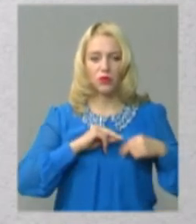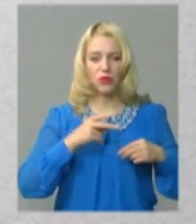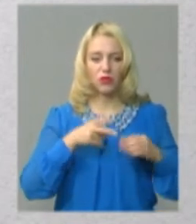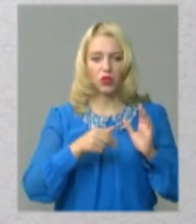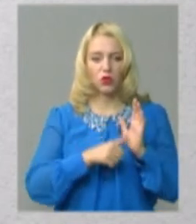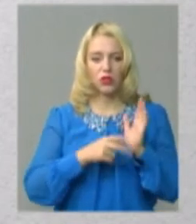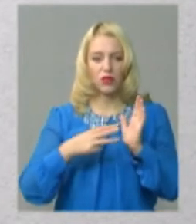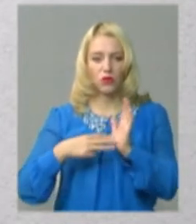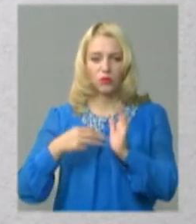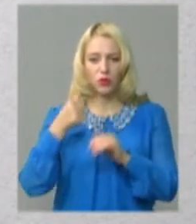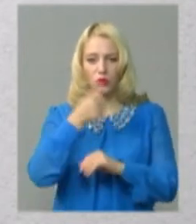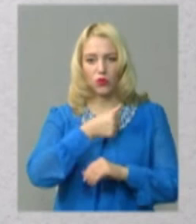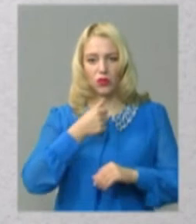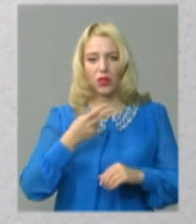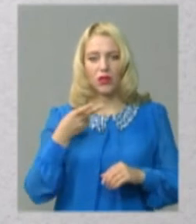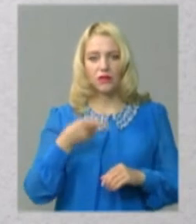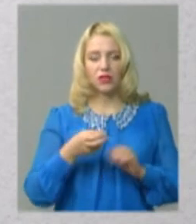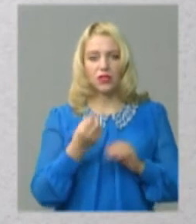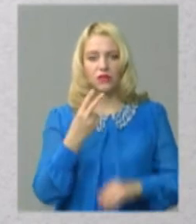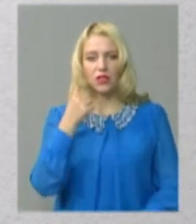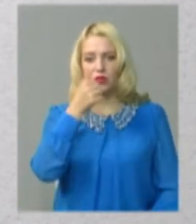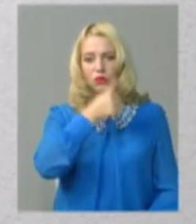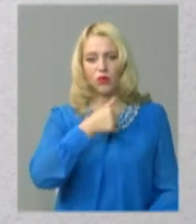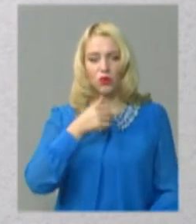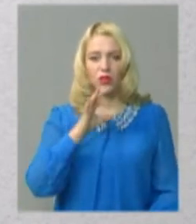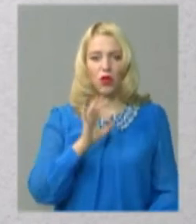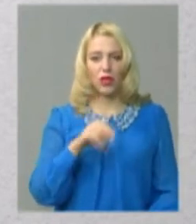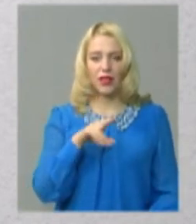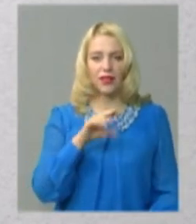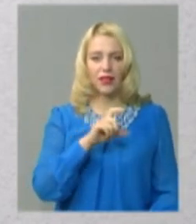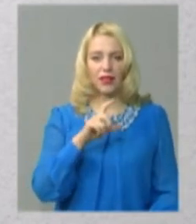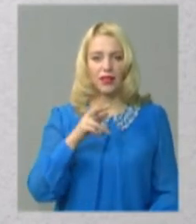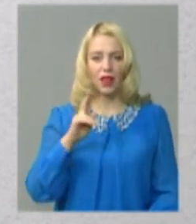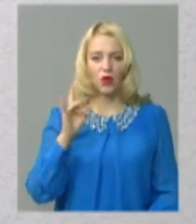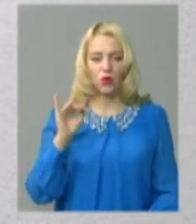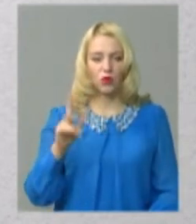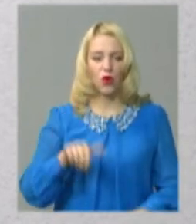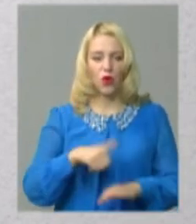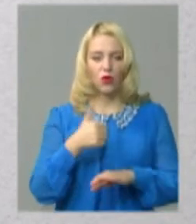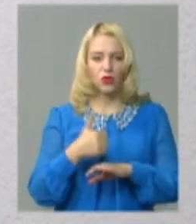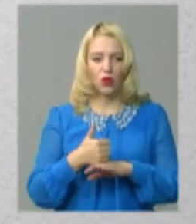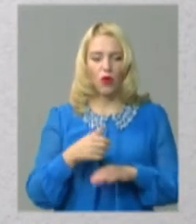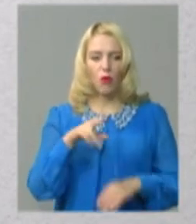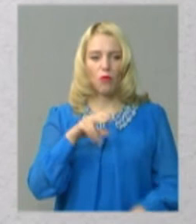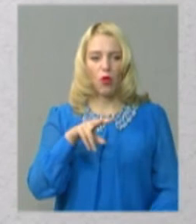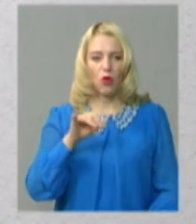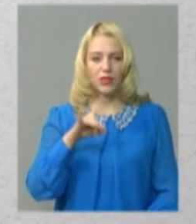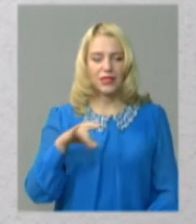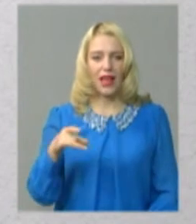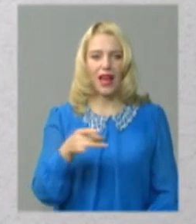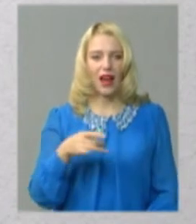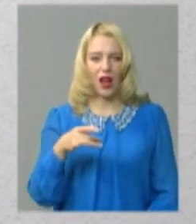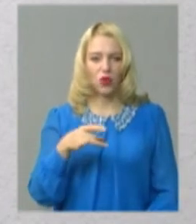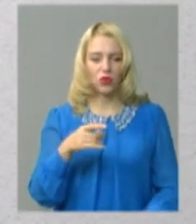-2008 роках У 2012 році Олександр Дехтярюк очолював Полонську районну організацію партії